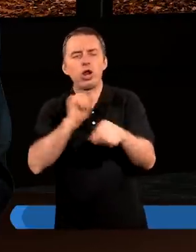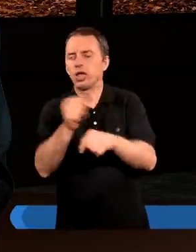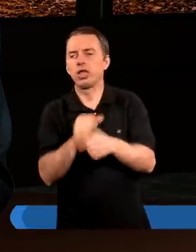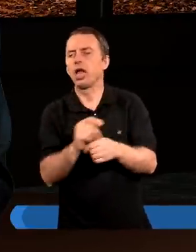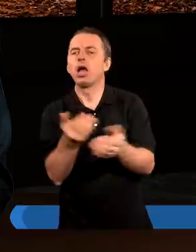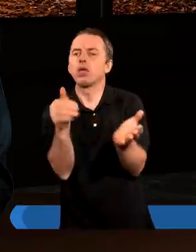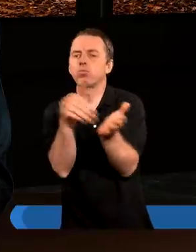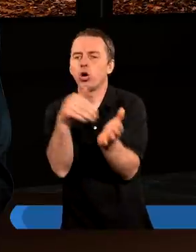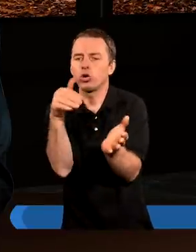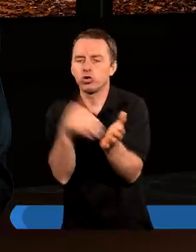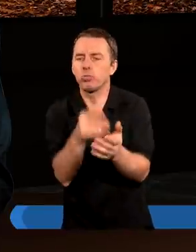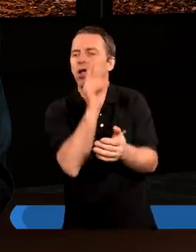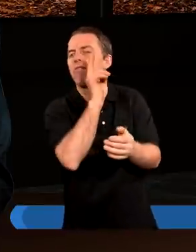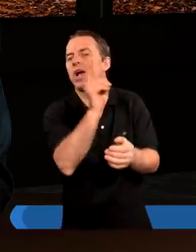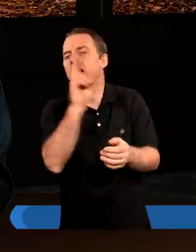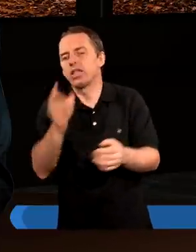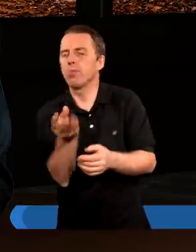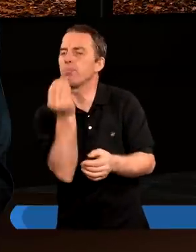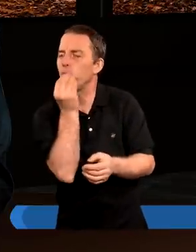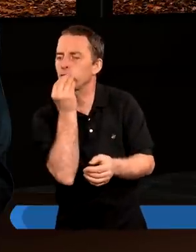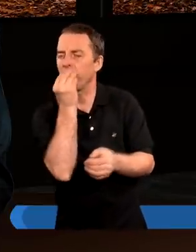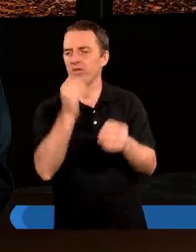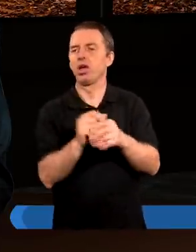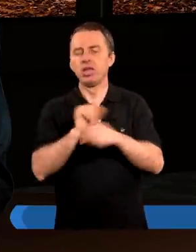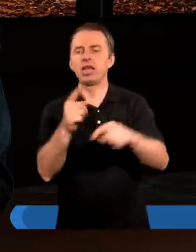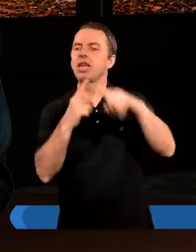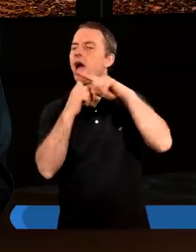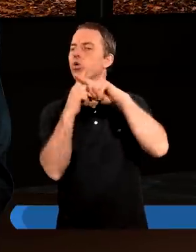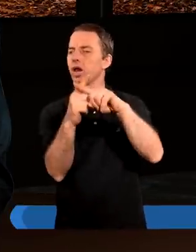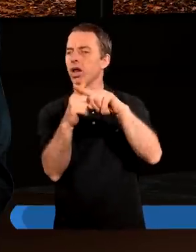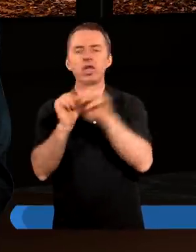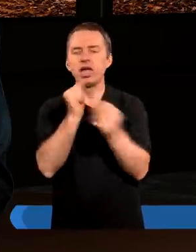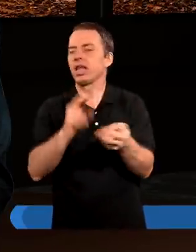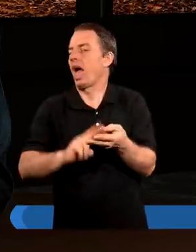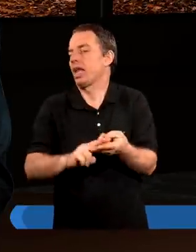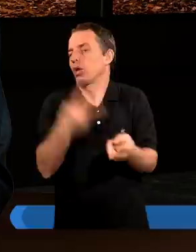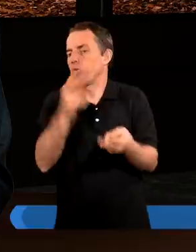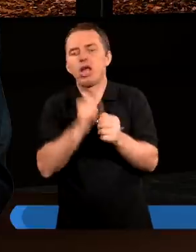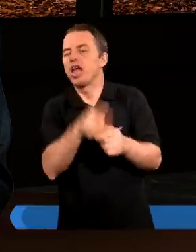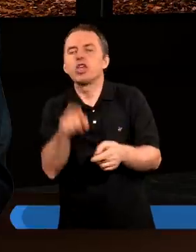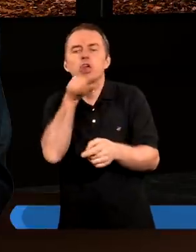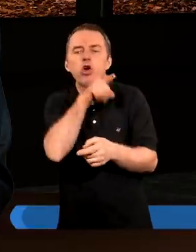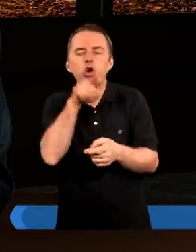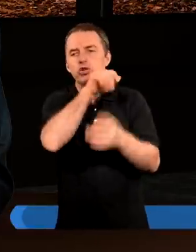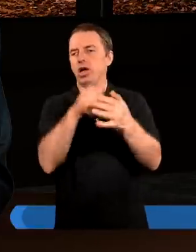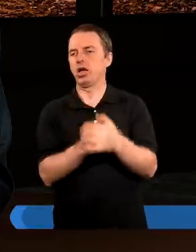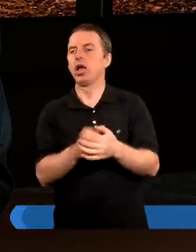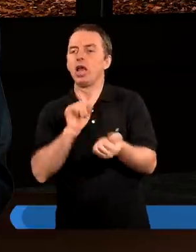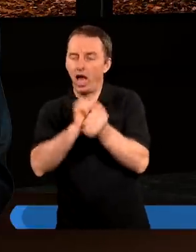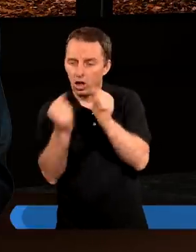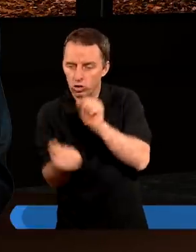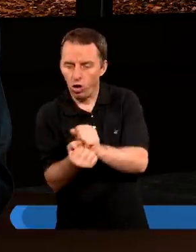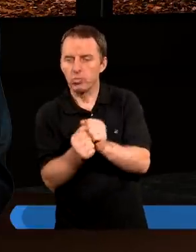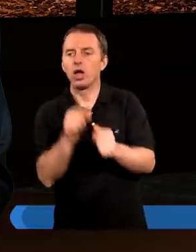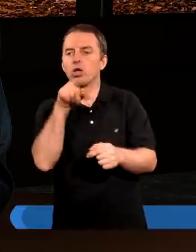niesędna w każdej potrawie, ale jest neutralna, a nie jest ani słodka, ani gorzka. Natomiast